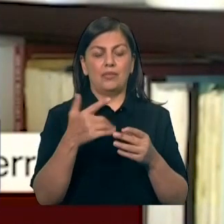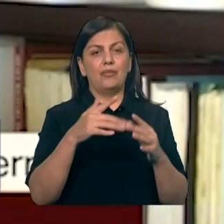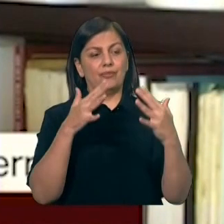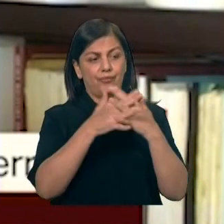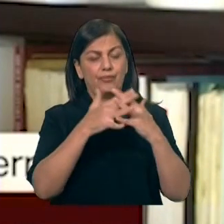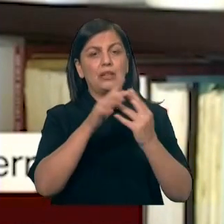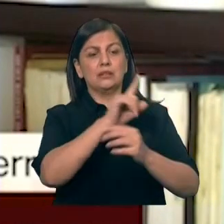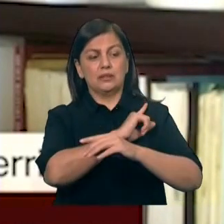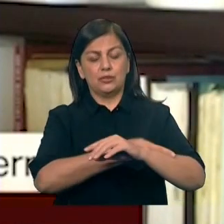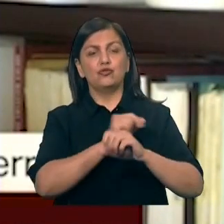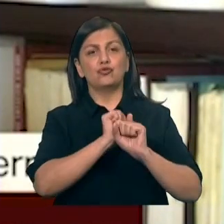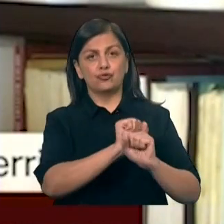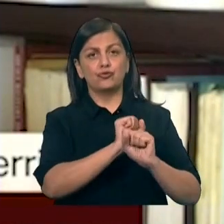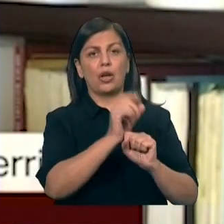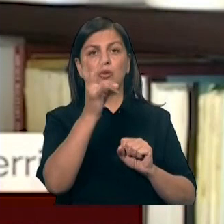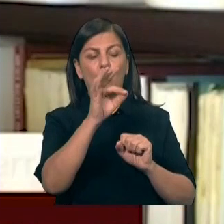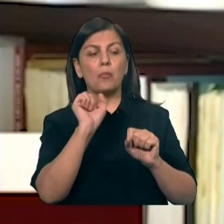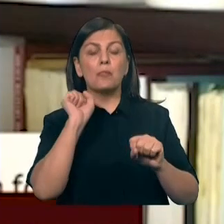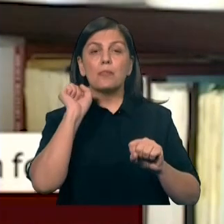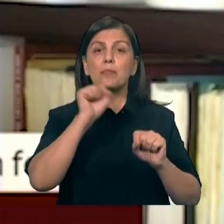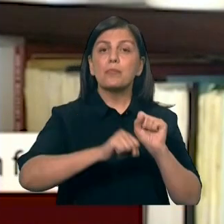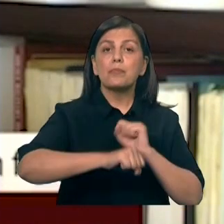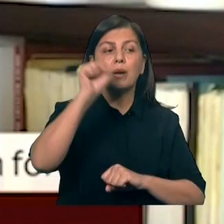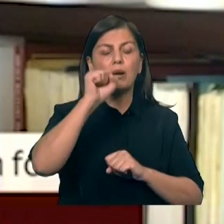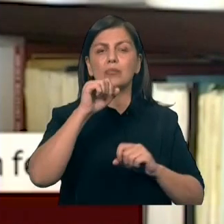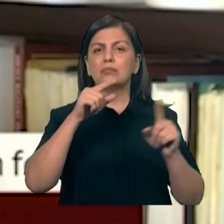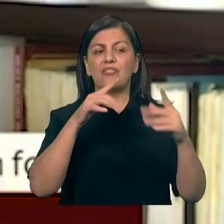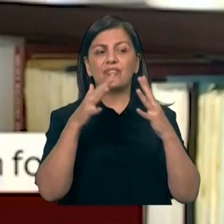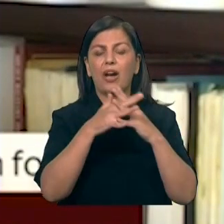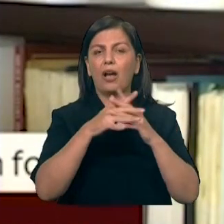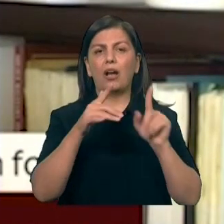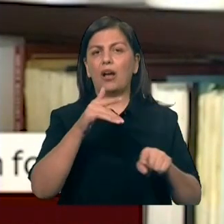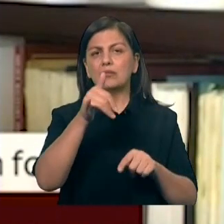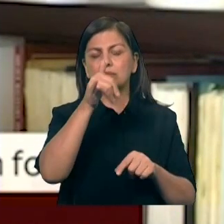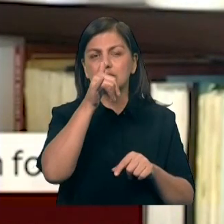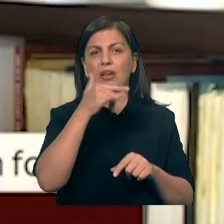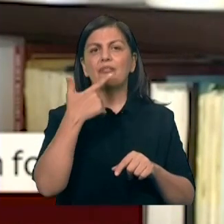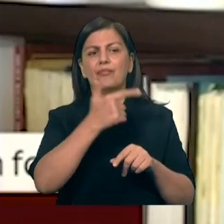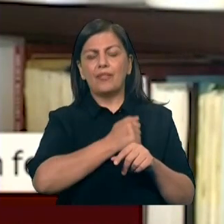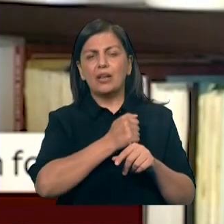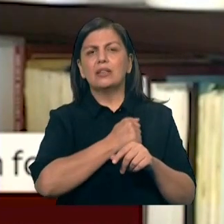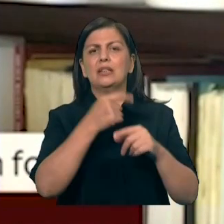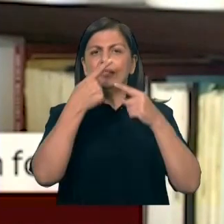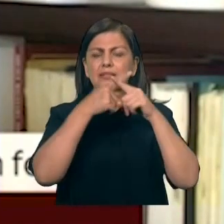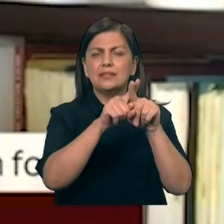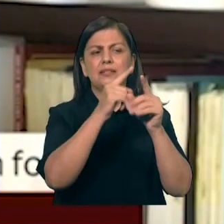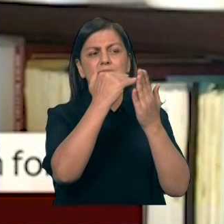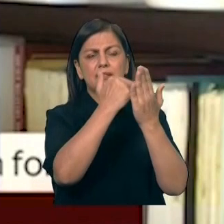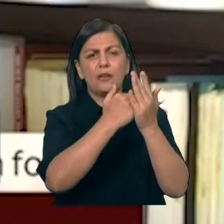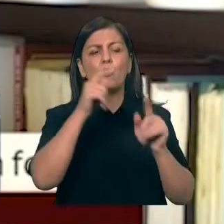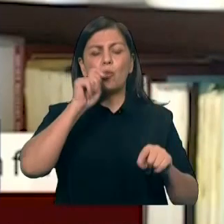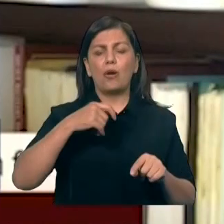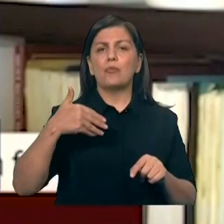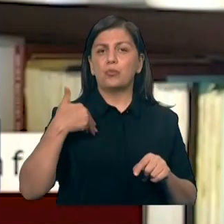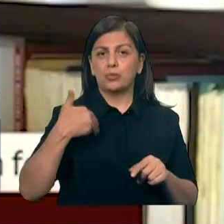etməyən silahlarla təmin edir. Müəyyən raketlər, tanklar və hava hücumundan müdafiə sistemləri Ukraynalara müdafiə üçün çox yararlıdır.